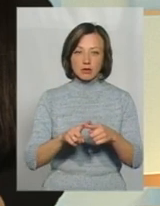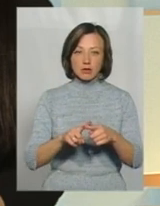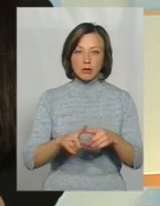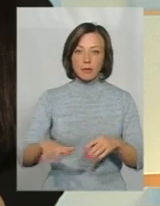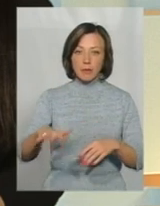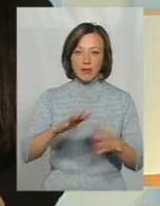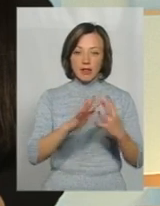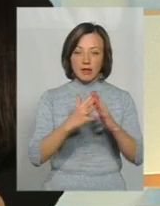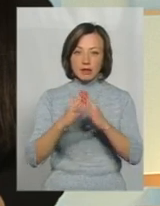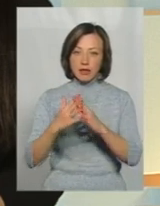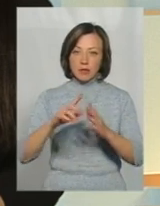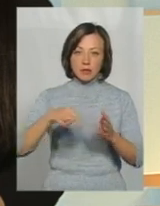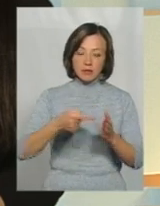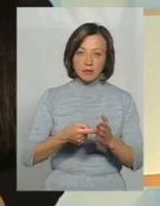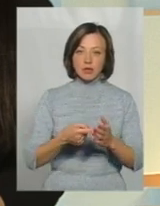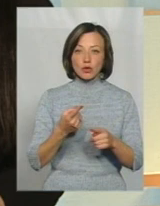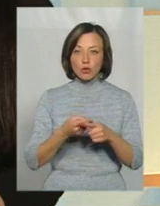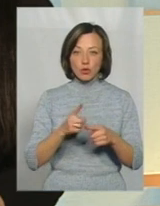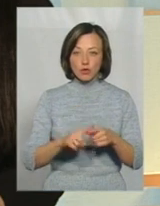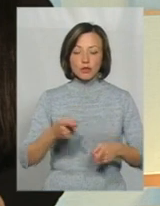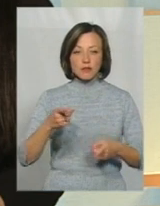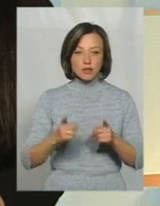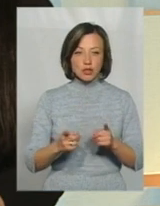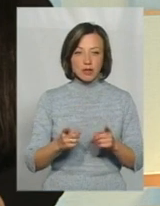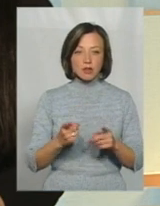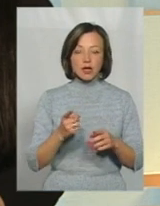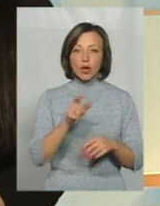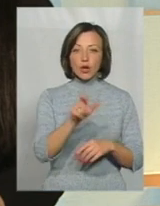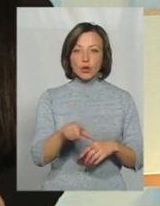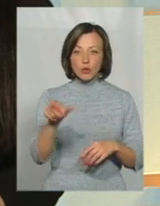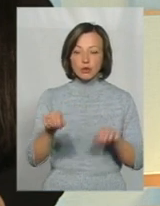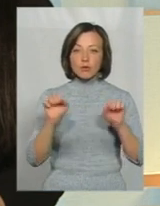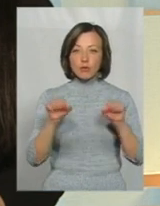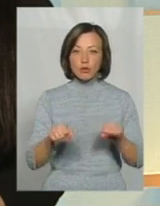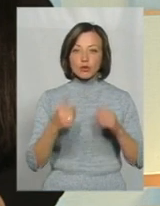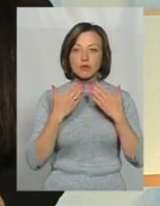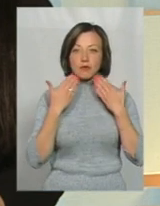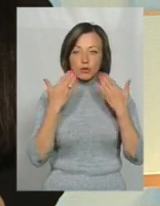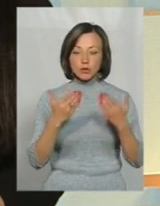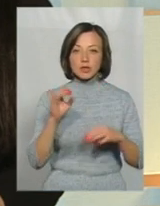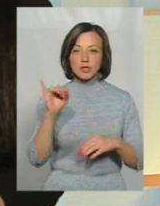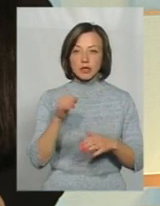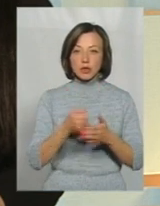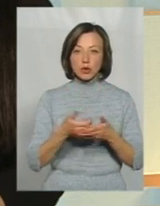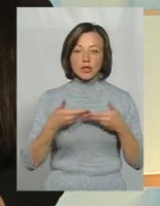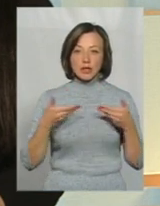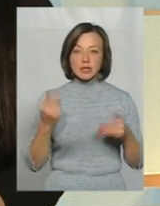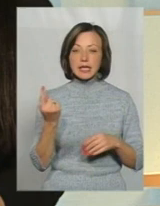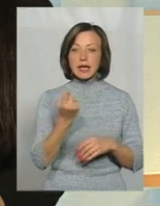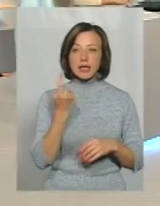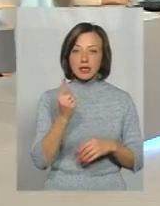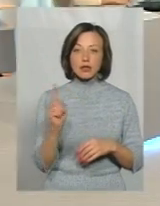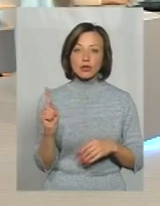населених даних пунктів. Тому, звичайно, ці мешканці можуть звернутися і до нас. Єдине, що